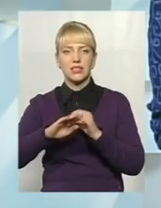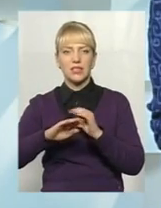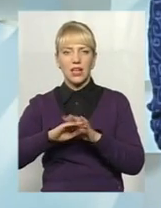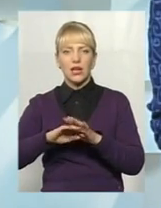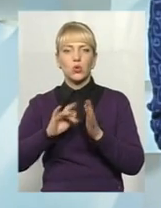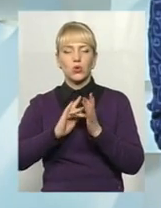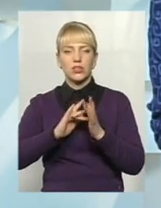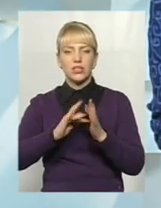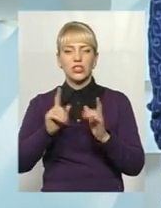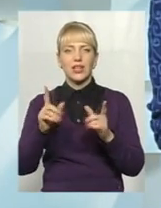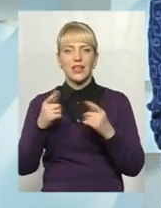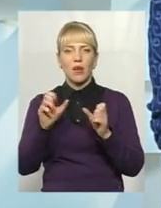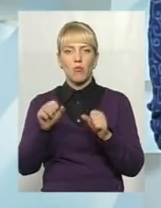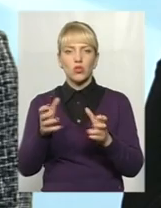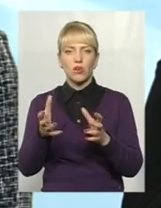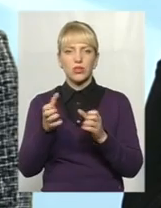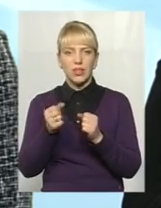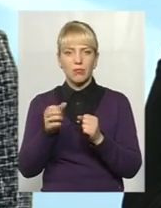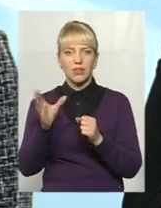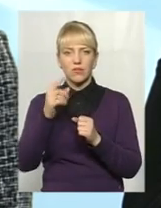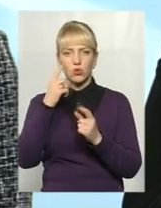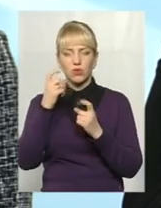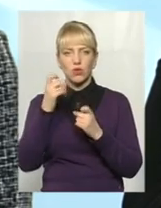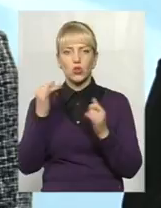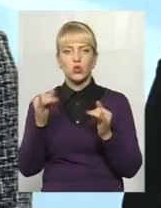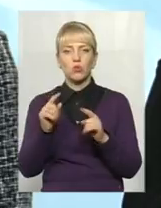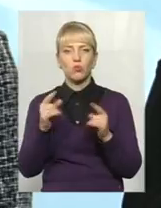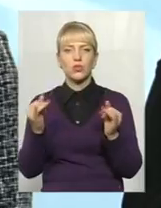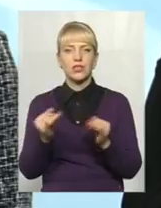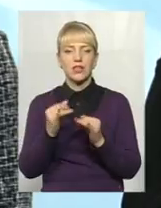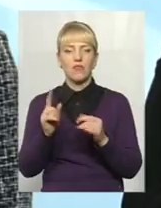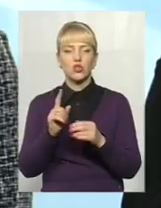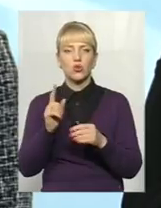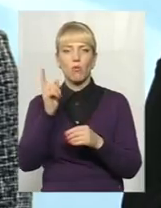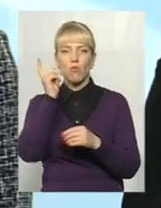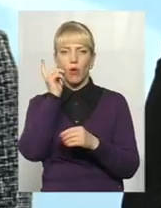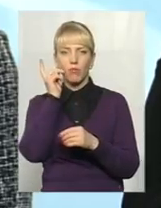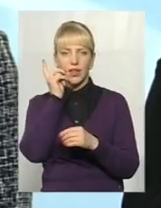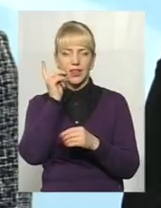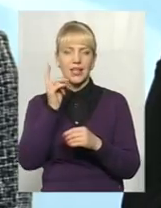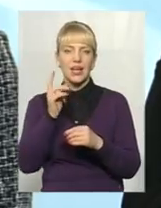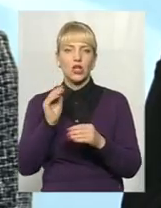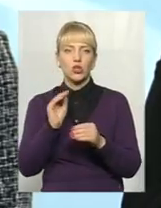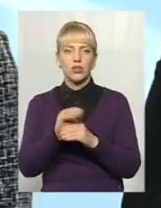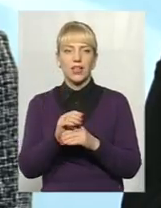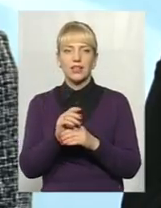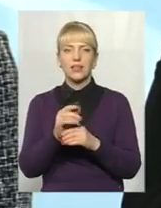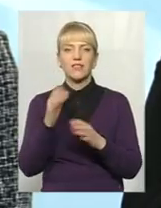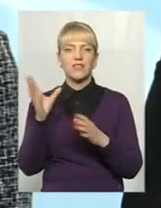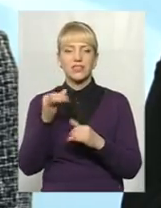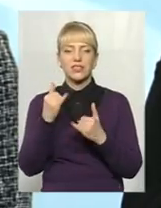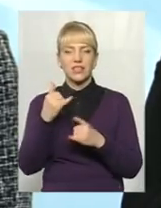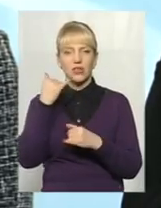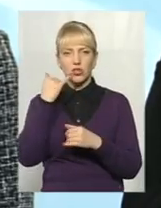інформацію. Чому було цікаво саме мобільний додаток? Бо сьогодні всі мобільні, і не для всіх цікаво десь шукати комп'ютер,